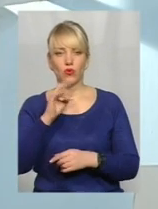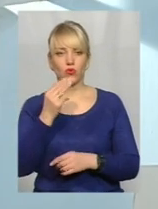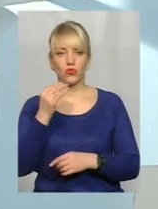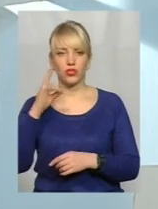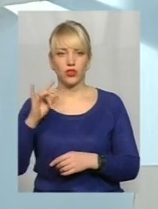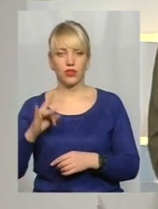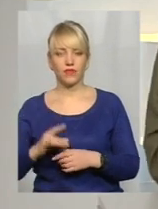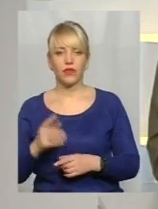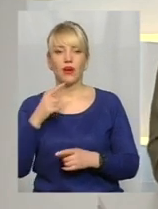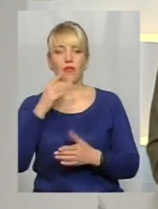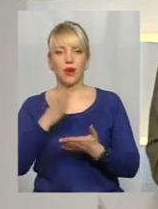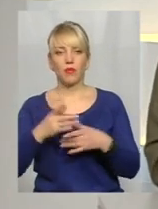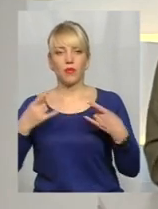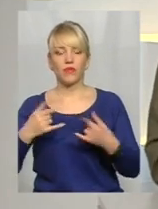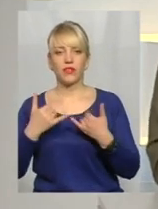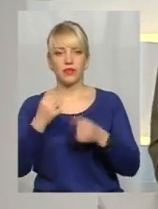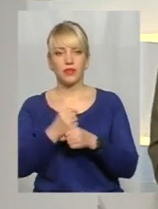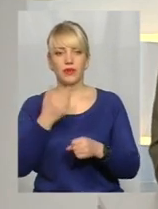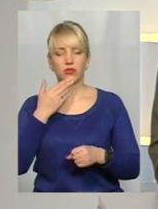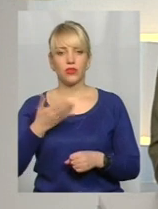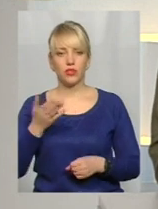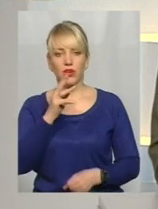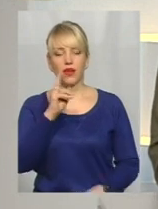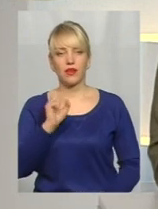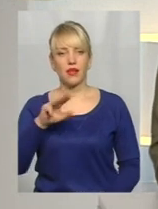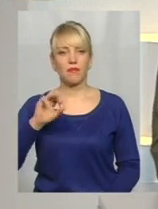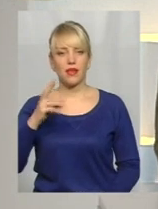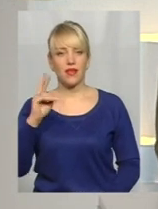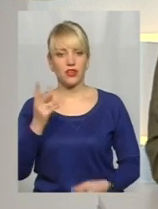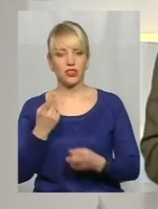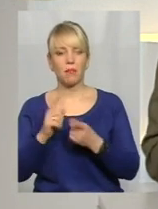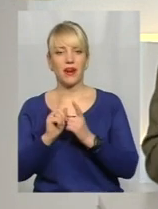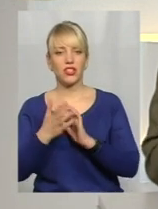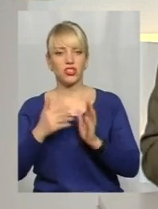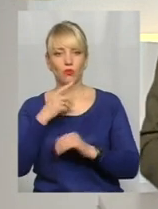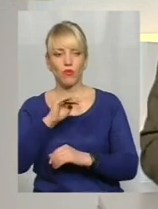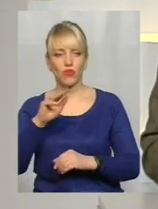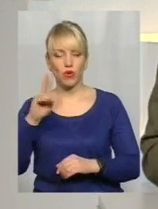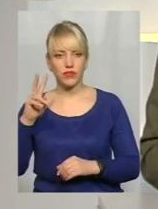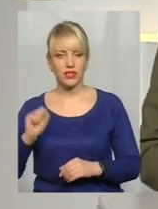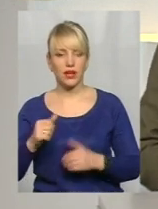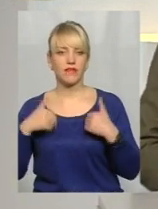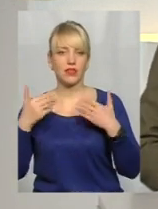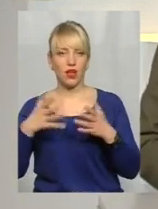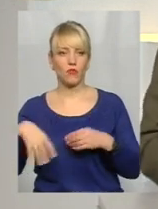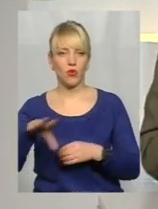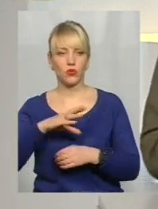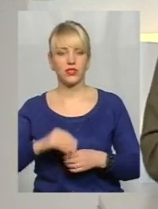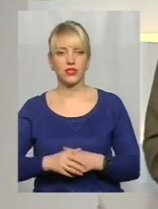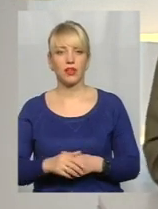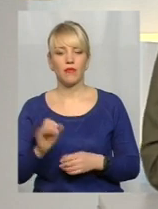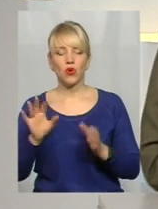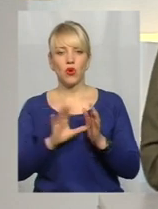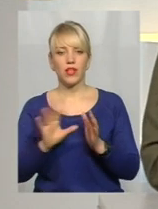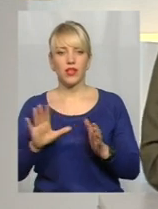вечора. У прямому ефірі для вас працюють Олена Кеміняш і Оксана Фіновська, перекладає на мову жестів. Вітаємо всіх. Про